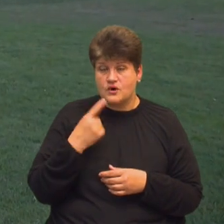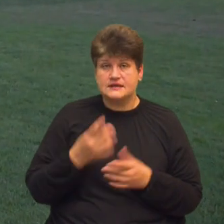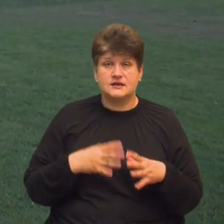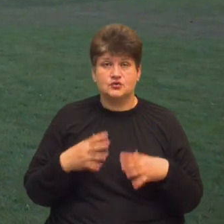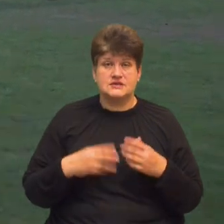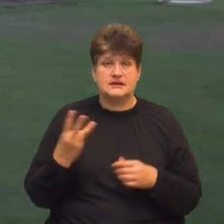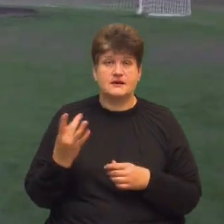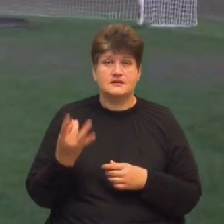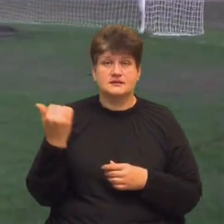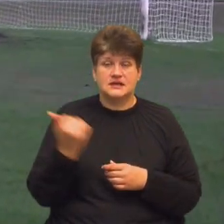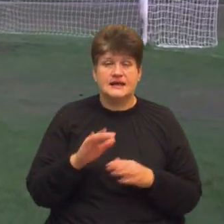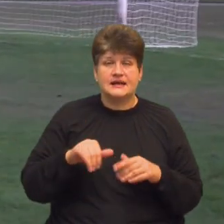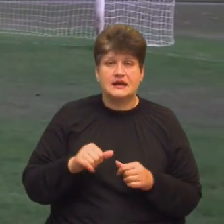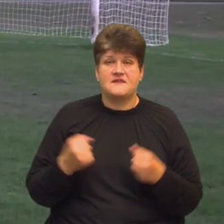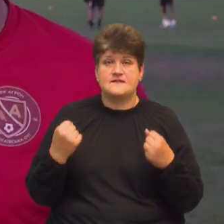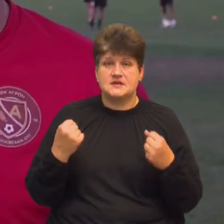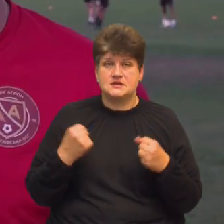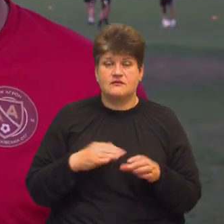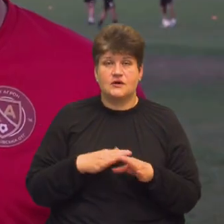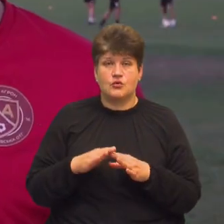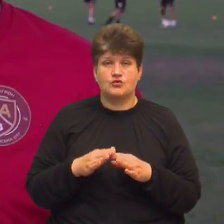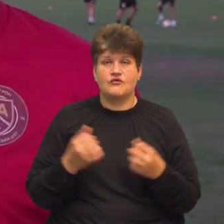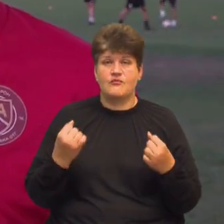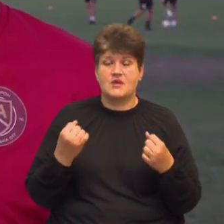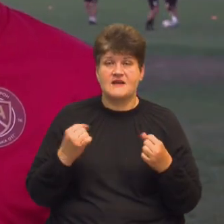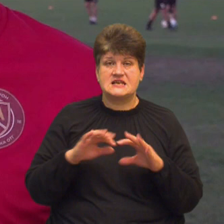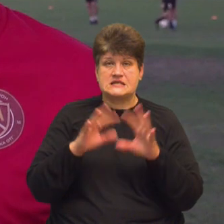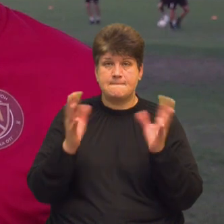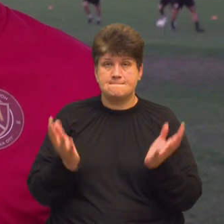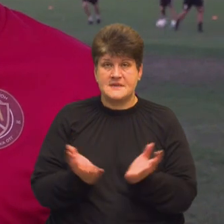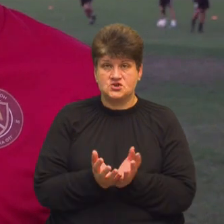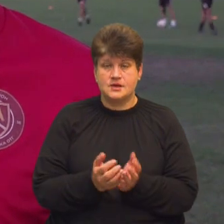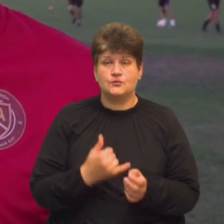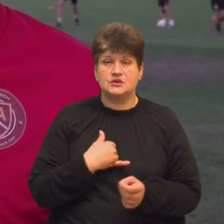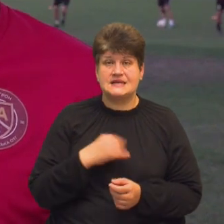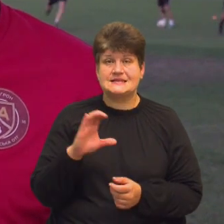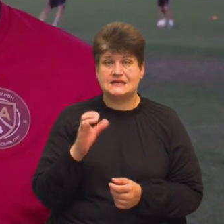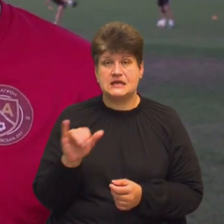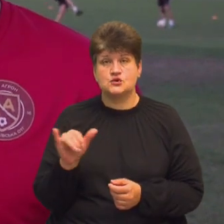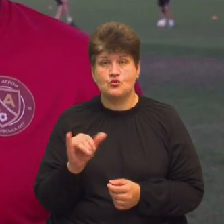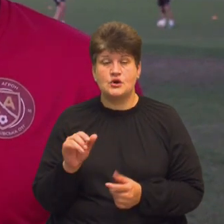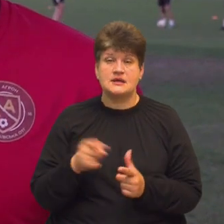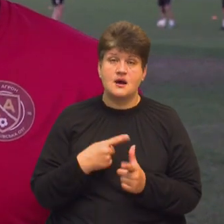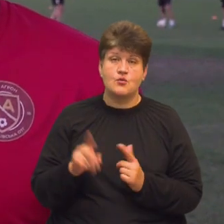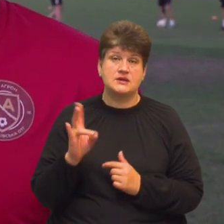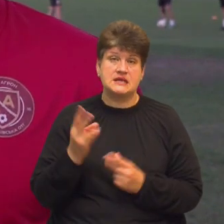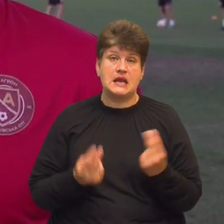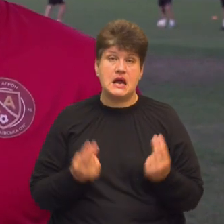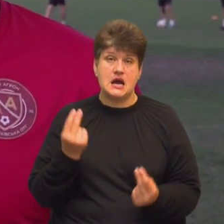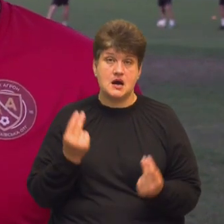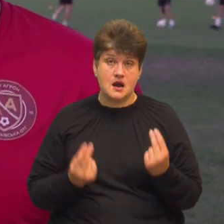Крім фізичних, виконують вправи з м'ячем. Та як в середа і субота, або неділя ігра, то